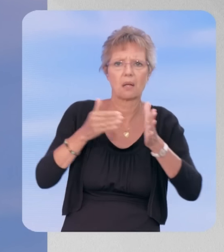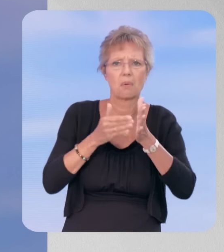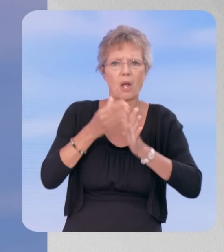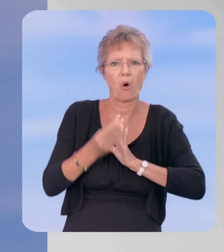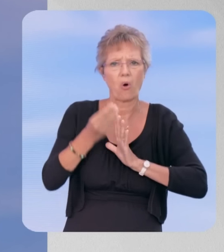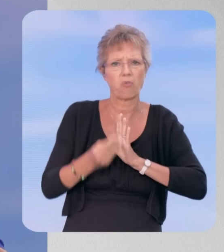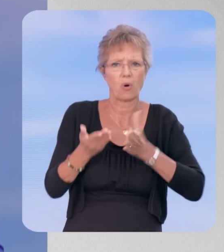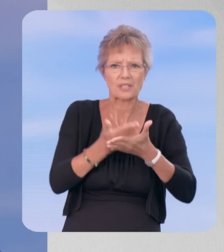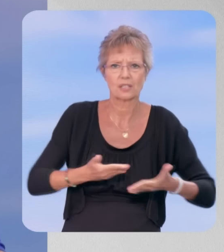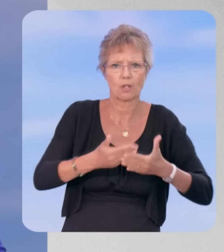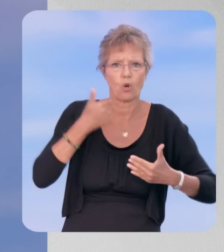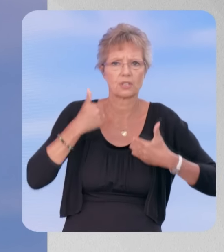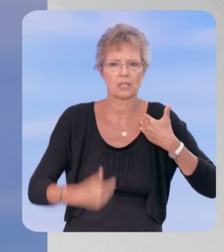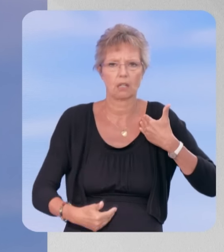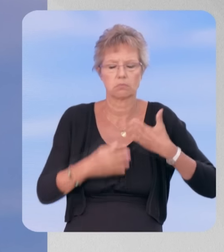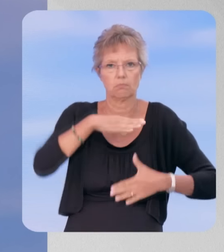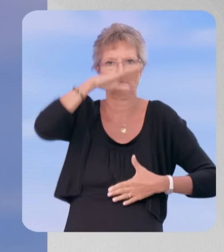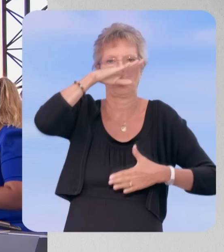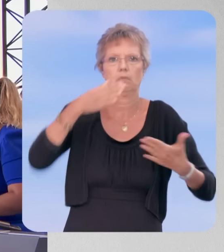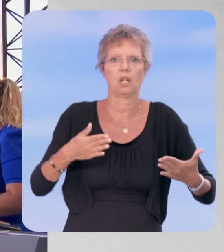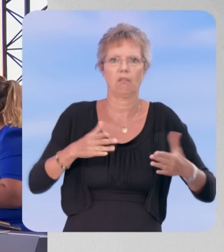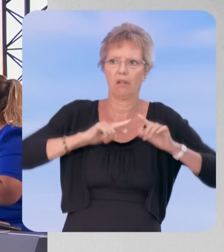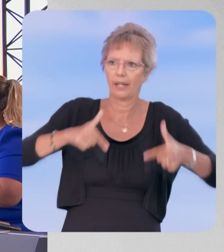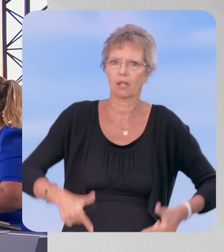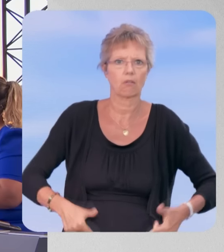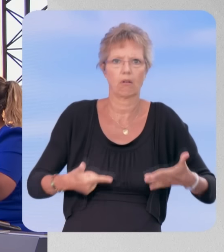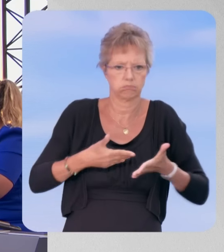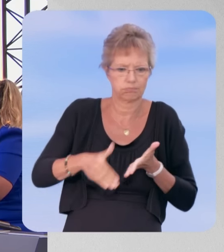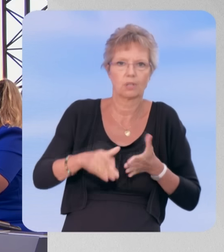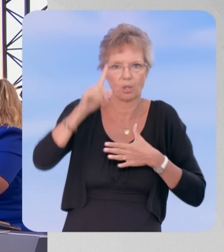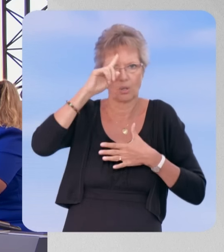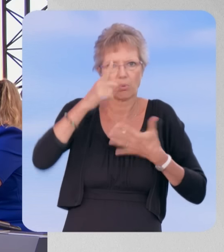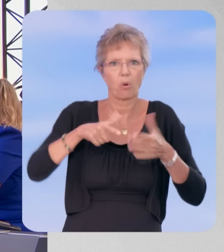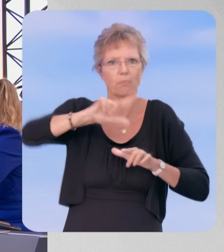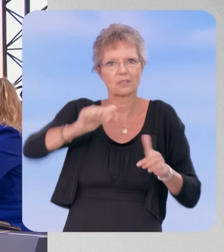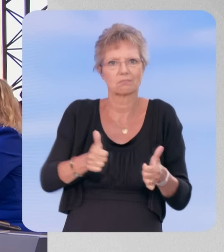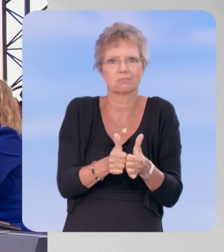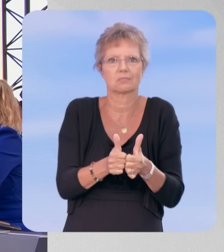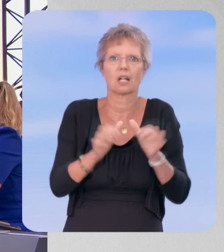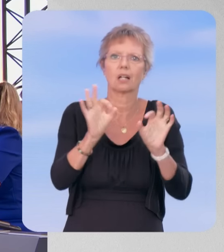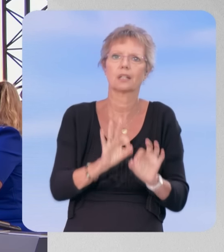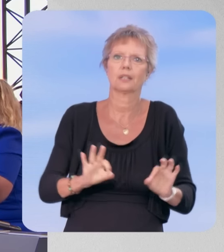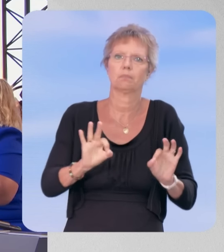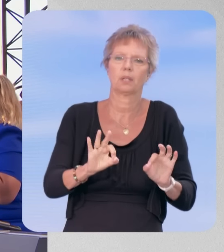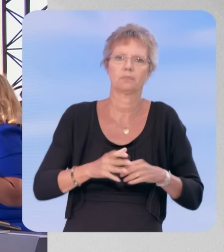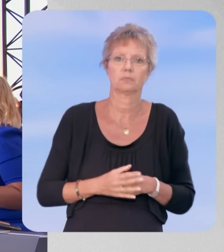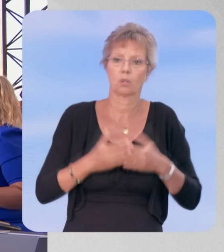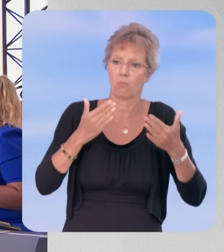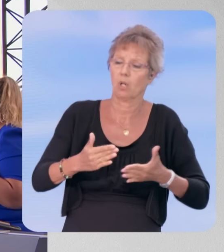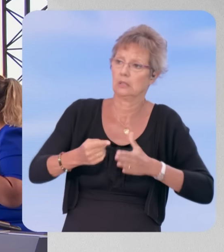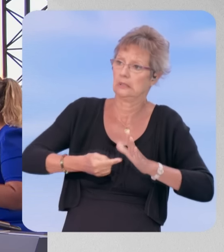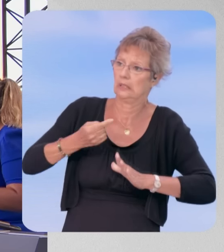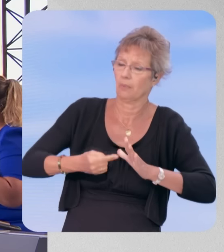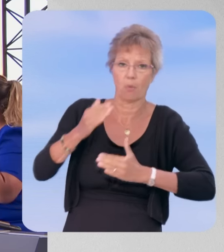situation de handicap se retrouvent sans solution de scolarisation, puisqu'il n'y a pas d'accompagnants d'élèves en situation de handicap. Et je le dis, dans notre